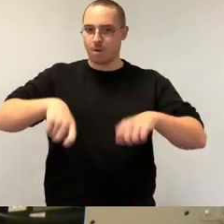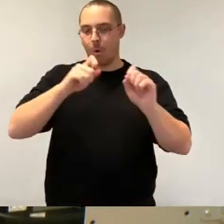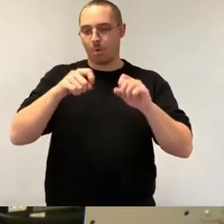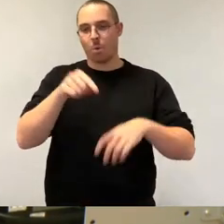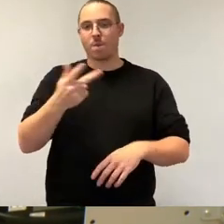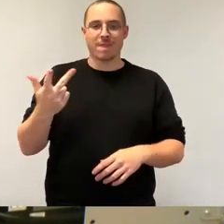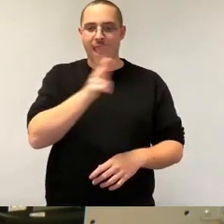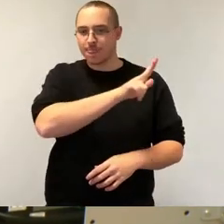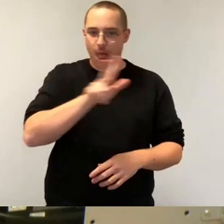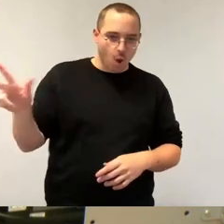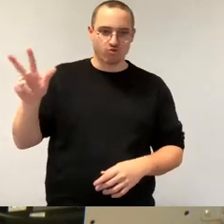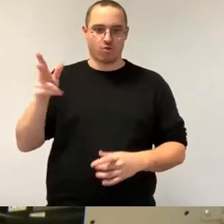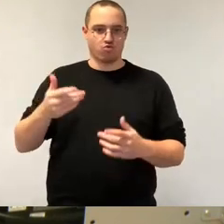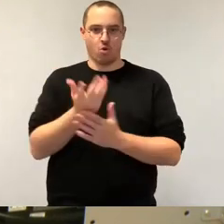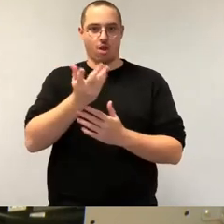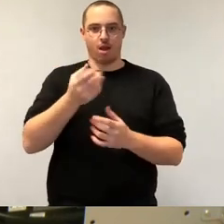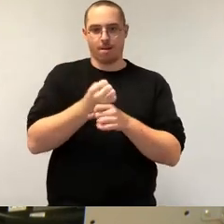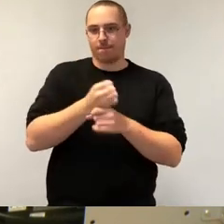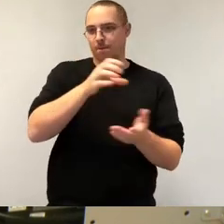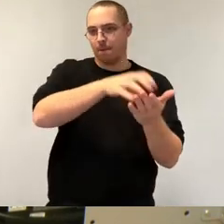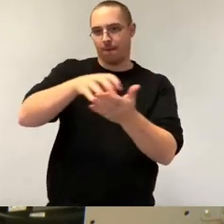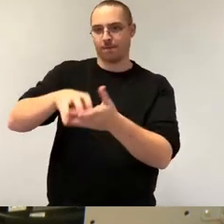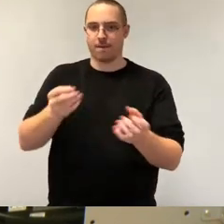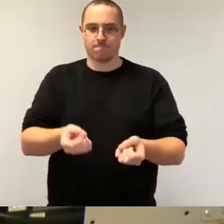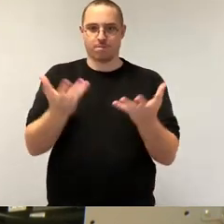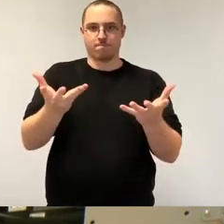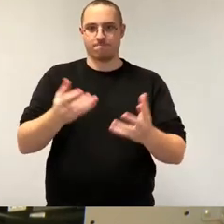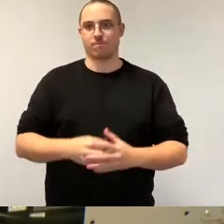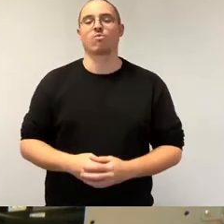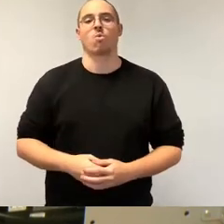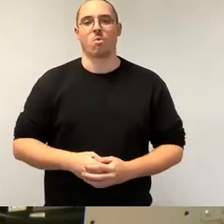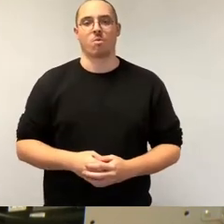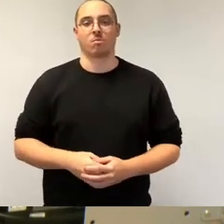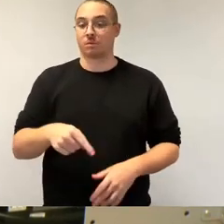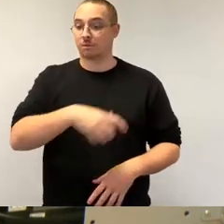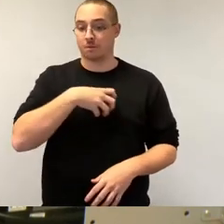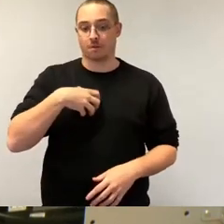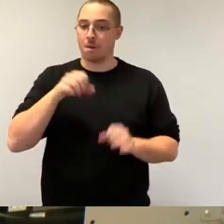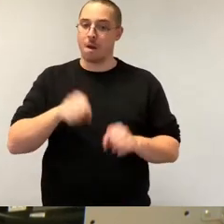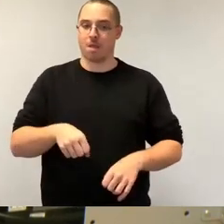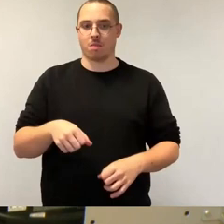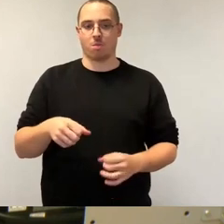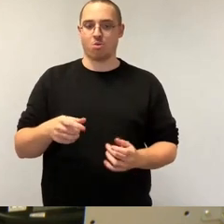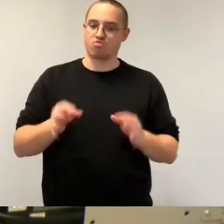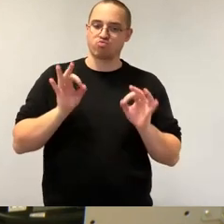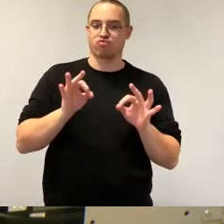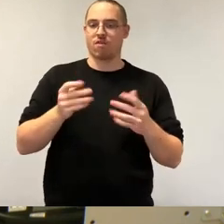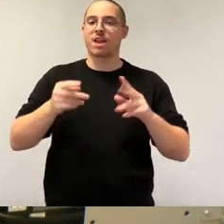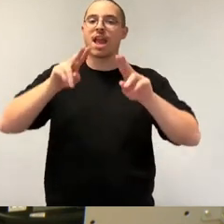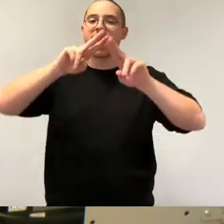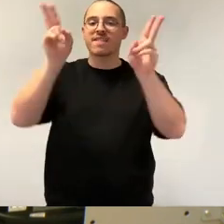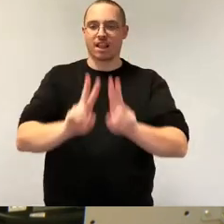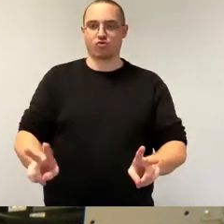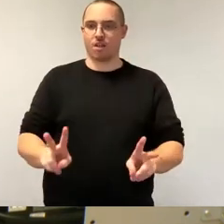und attraktiver Standort ist und sich vor allem im internationalen Wettbewerb behaupten kann. Mit Infineon, Global Foundries,